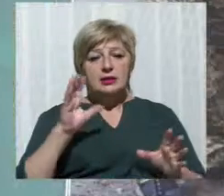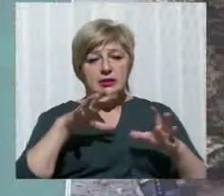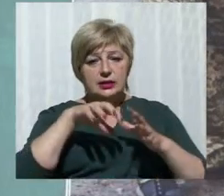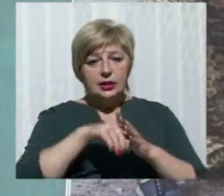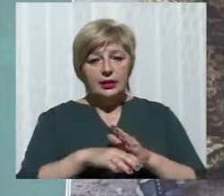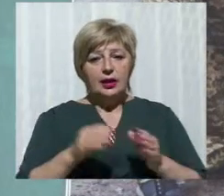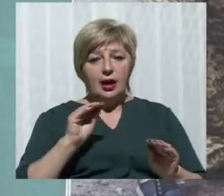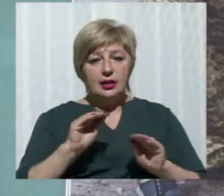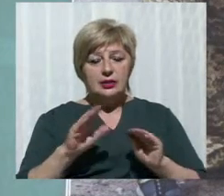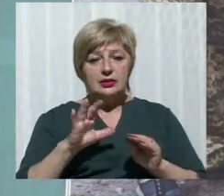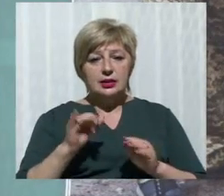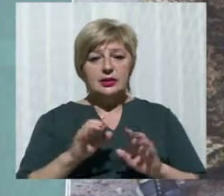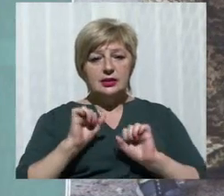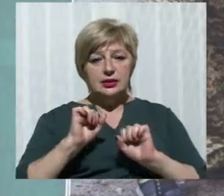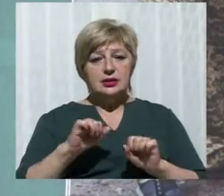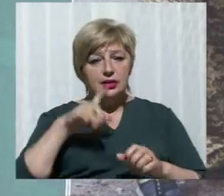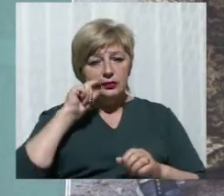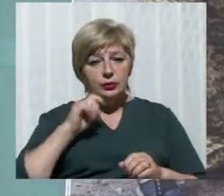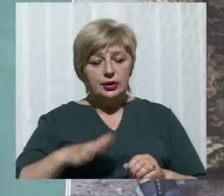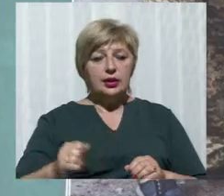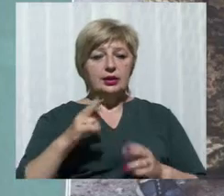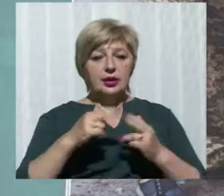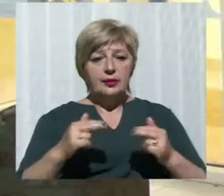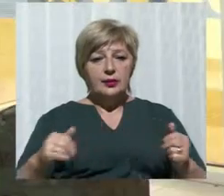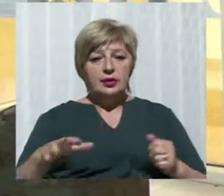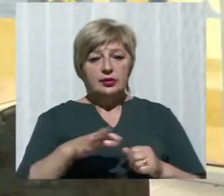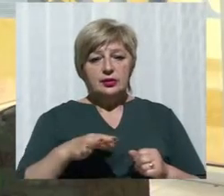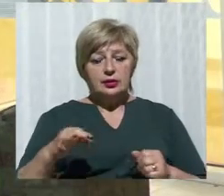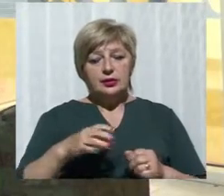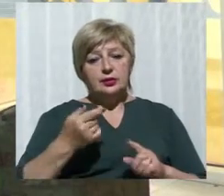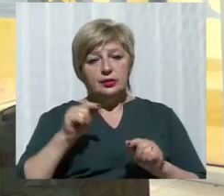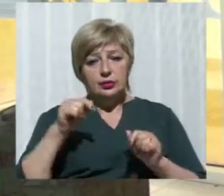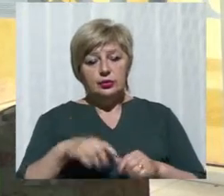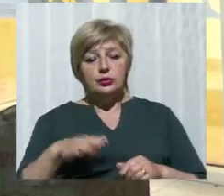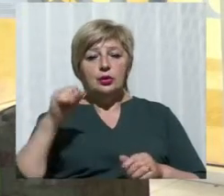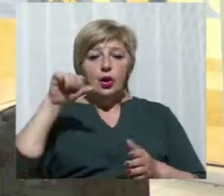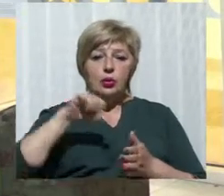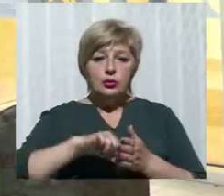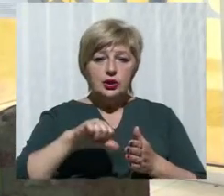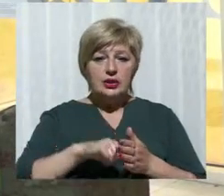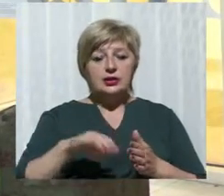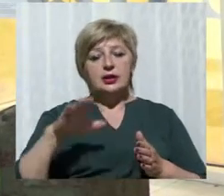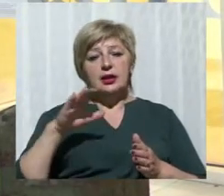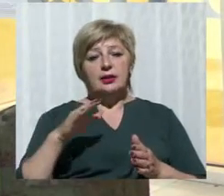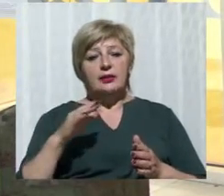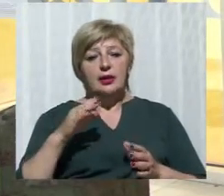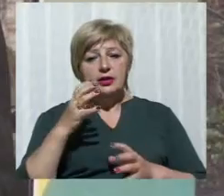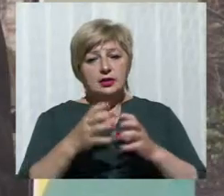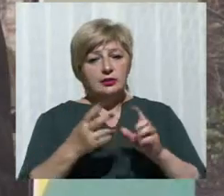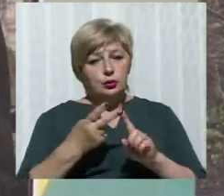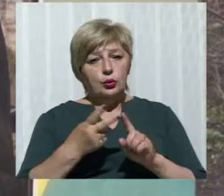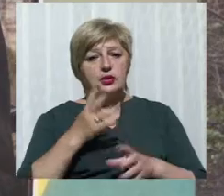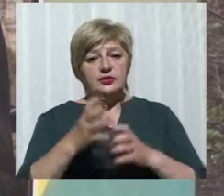України з Дніпропетровської області. Серед них ветерани Другої світової війни та учасники АТО, які на фотографіях постають